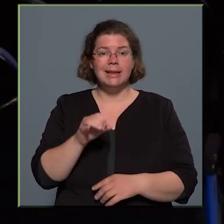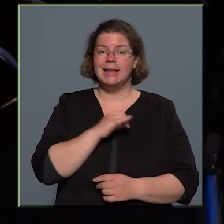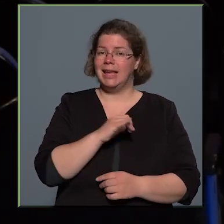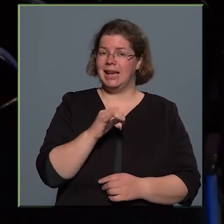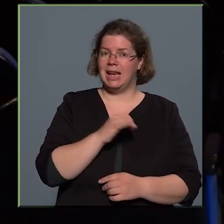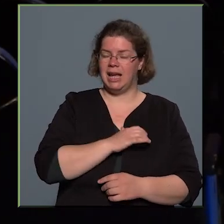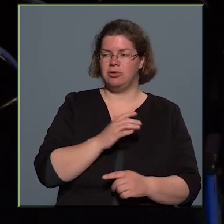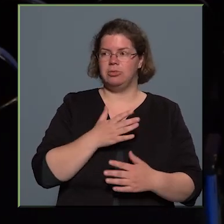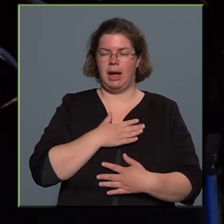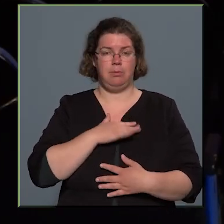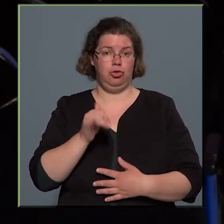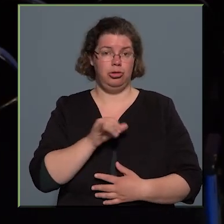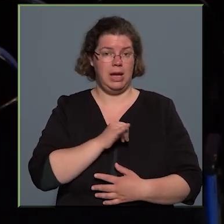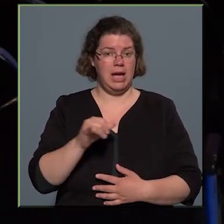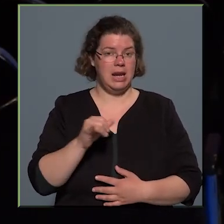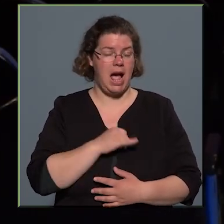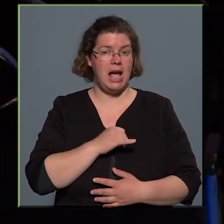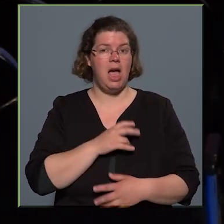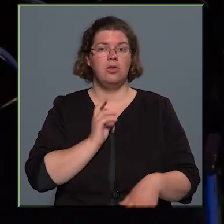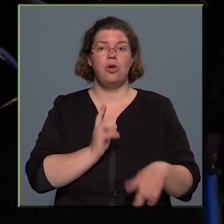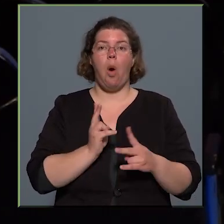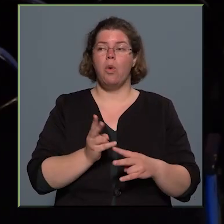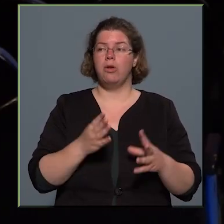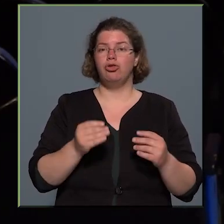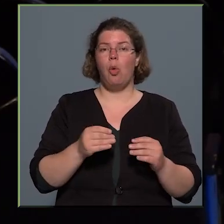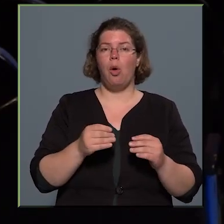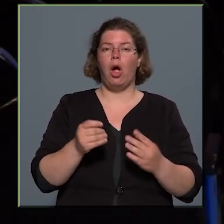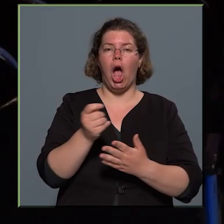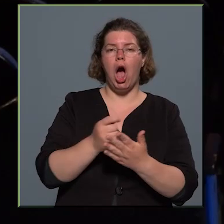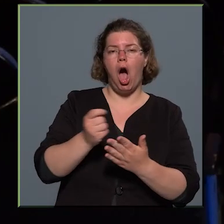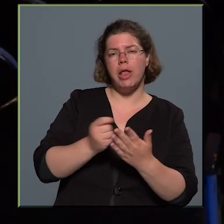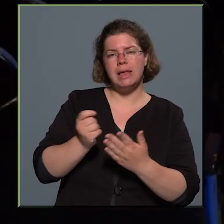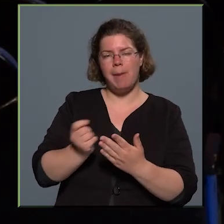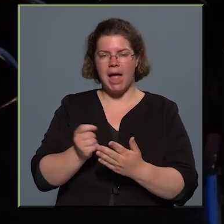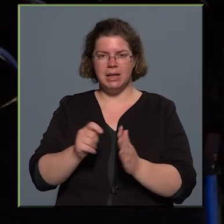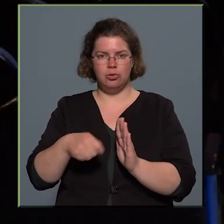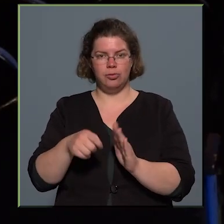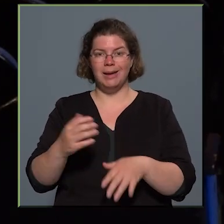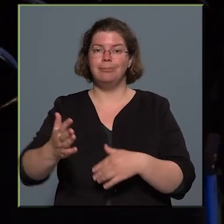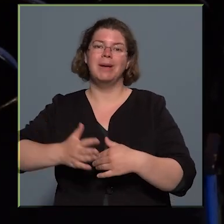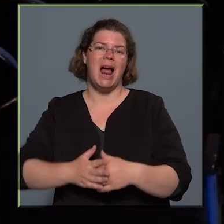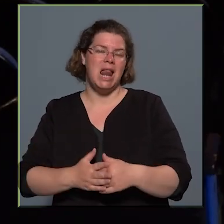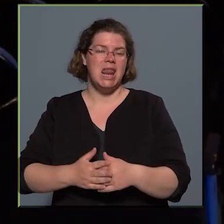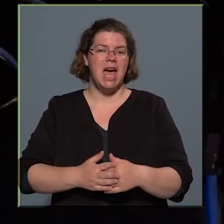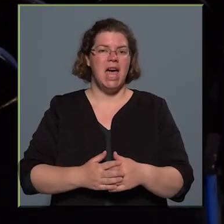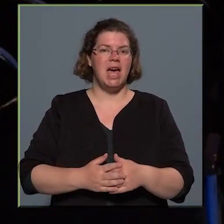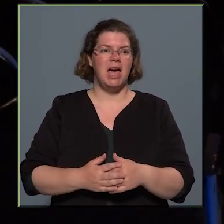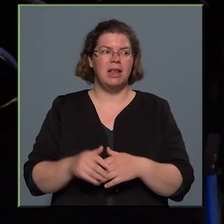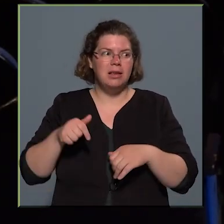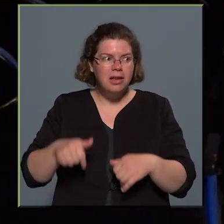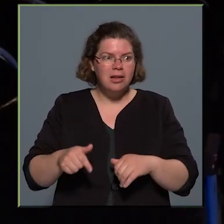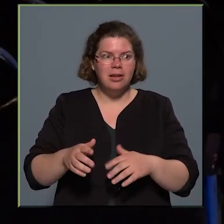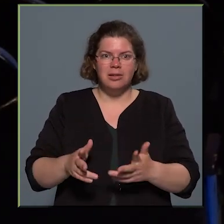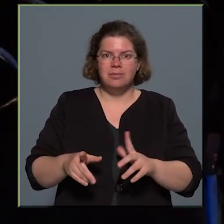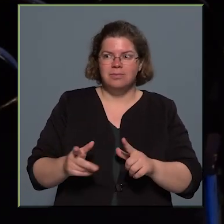egyébként, ez számomra is érdekes, hogy a sok animációs film mellett az analóg bábszínház